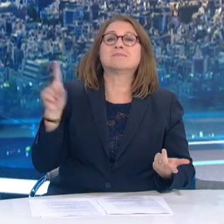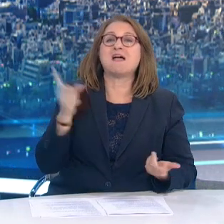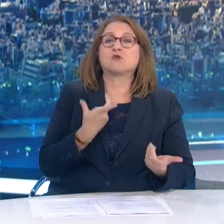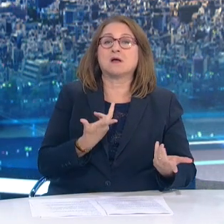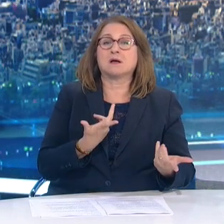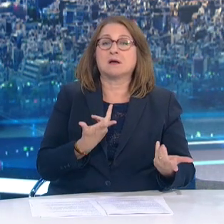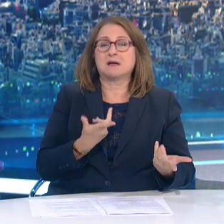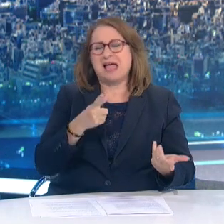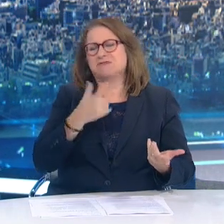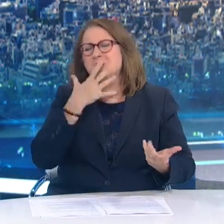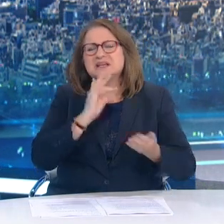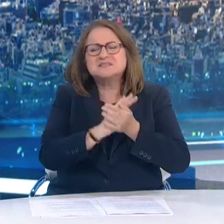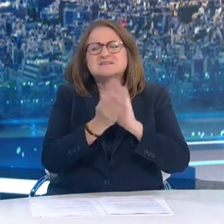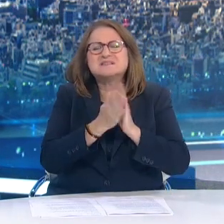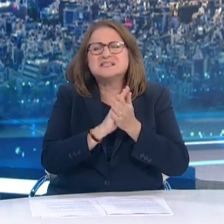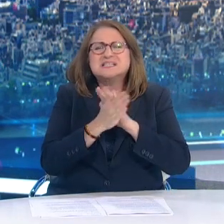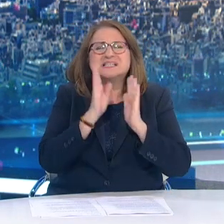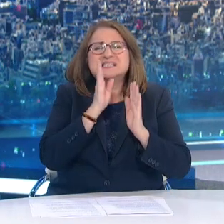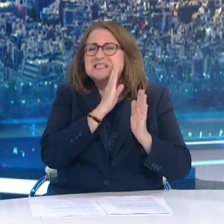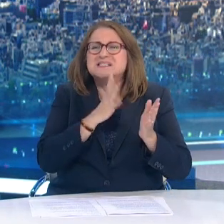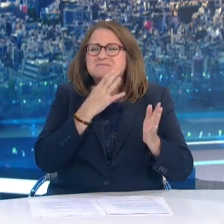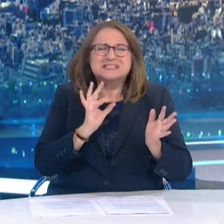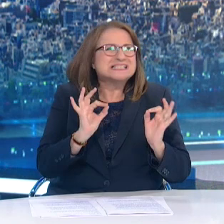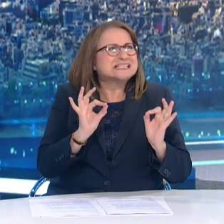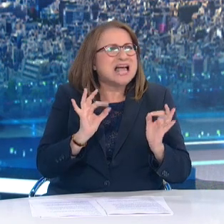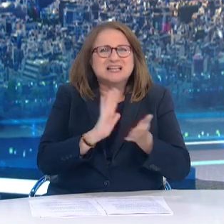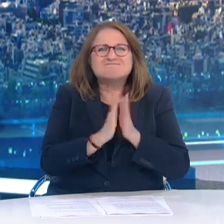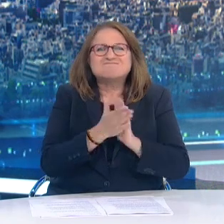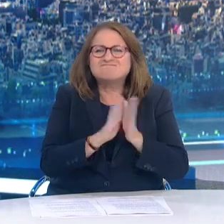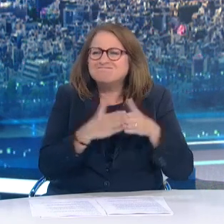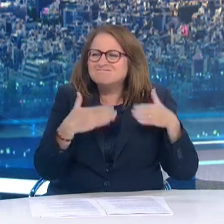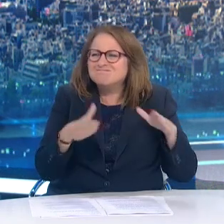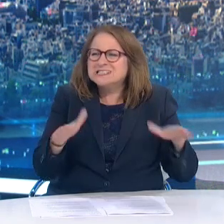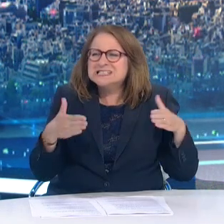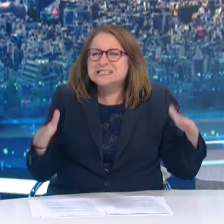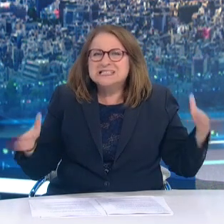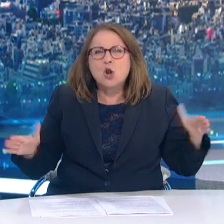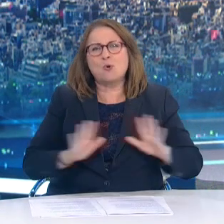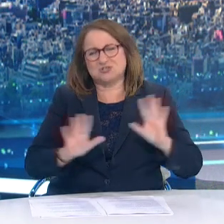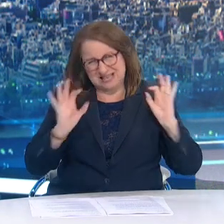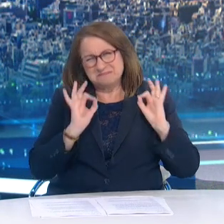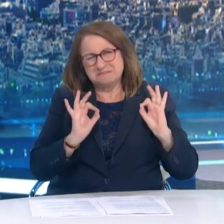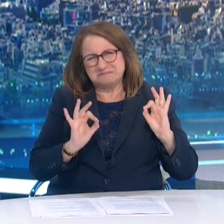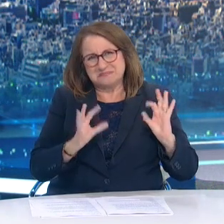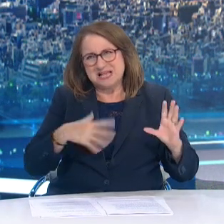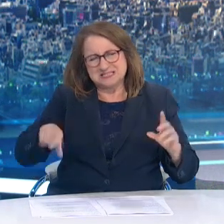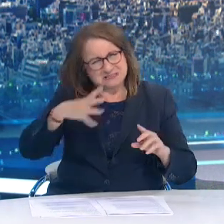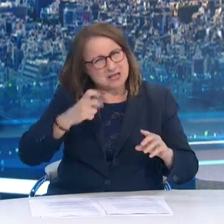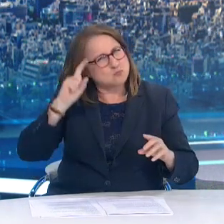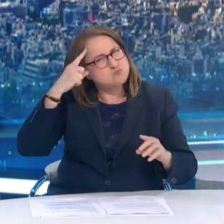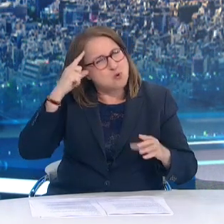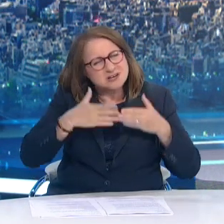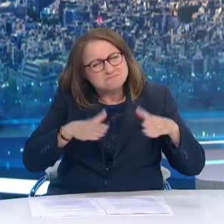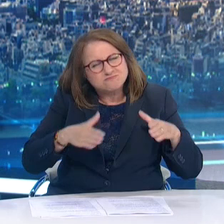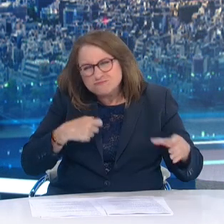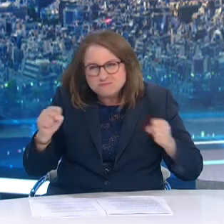θεωρίες συνομωσίας Και ας αντιληφθούμε Ότι αυτή τη στιγμή έχουμε μία θέση ευθύνης Απέναντι και στους γύρω μας Και στους ανθρώπους Οι οποίοι